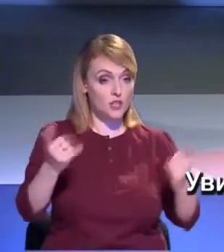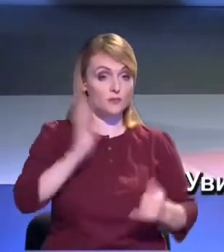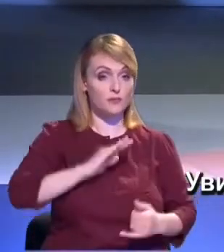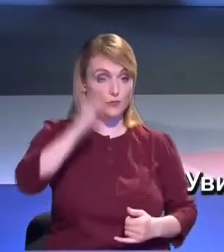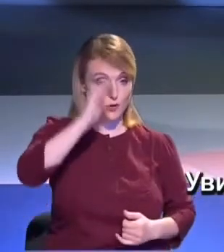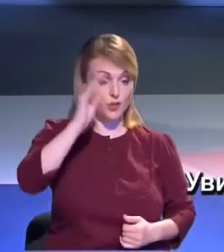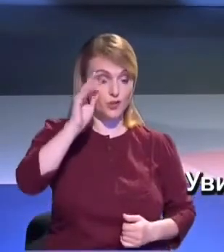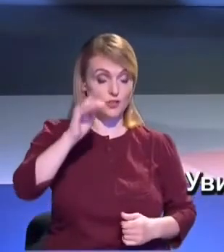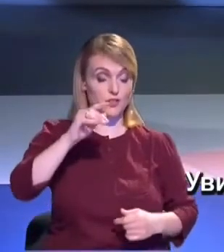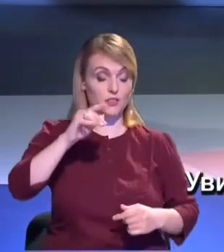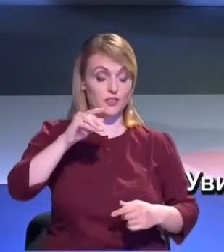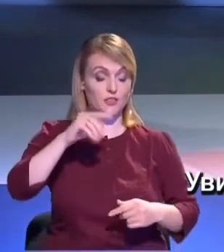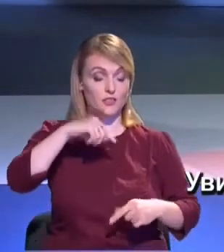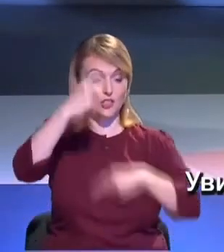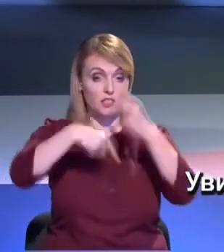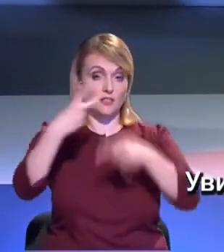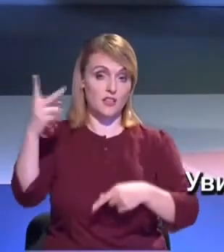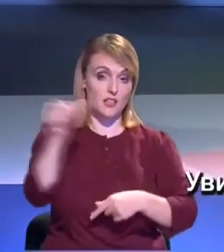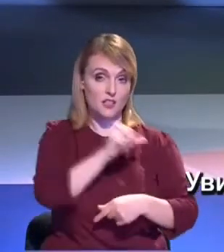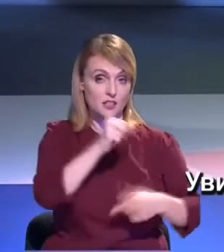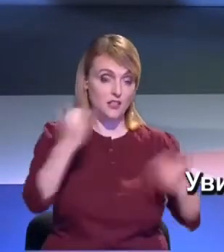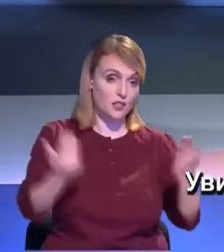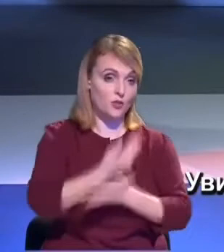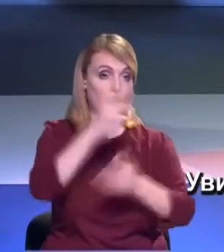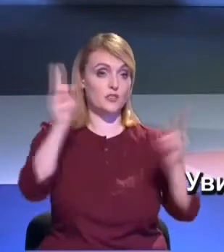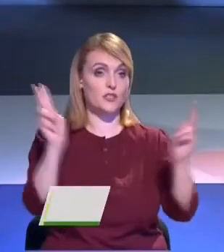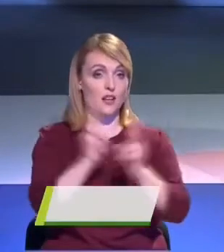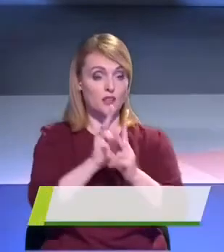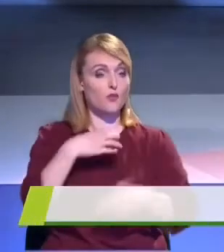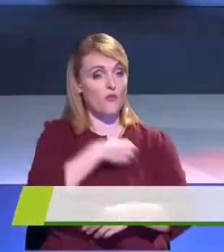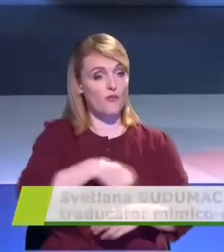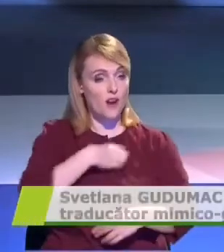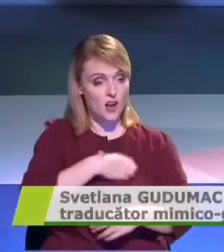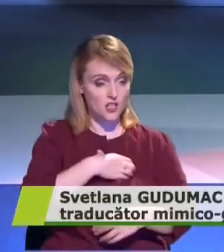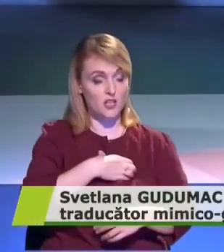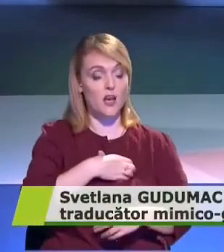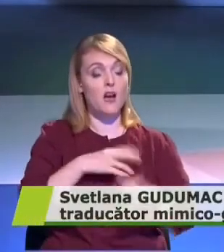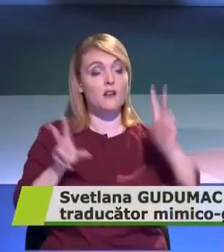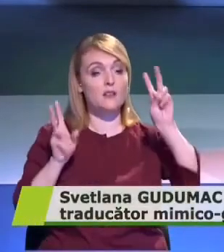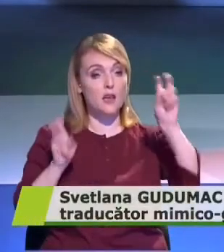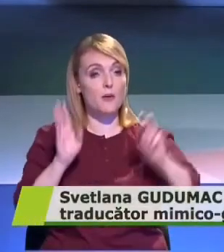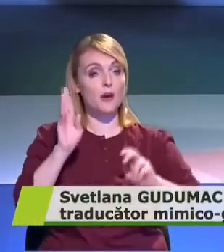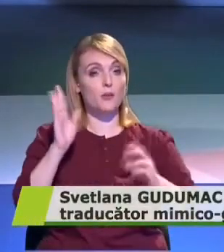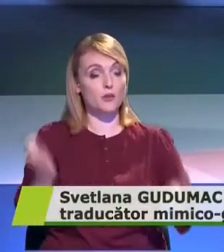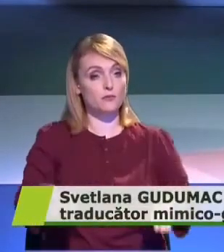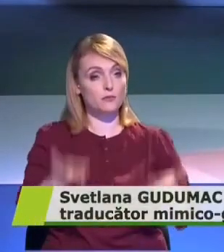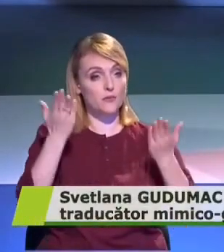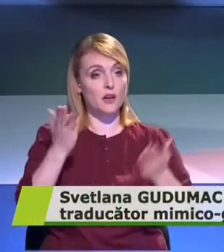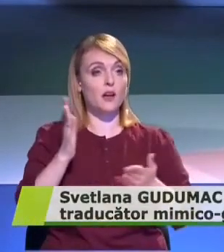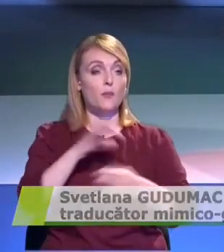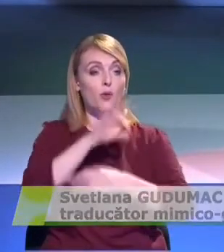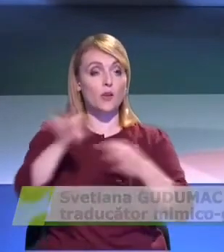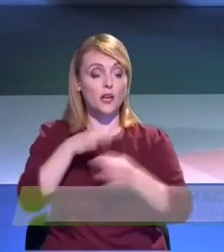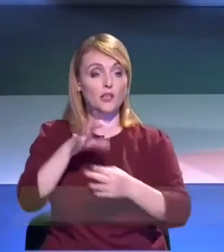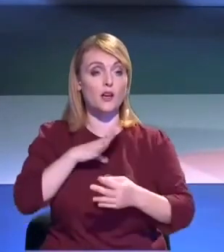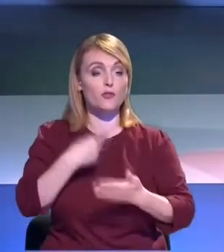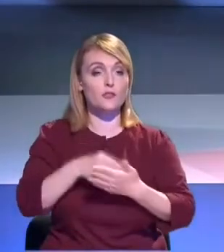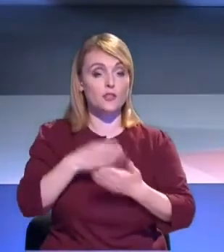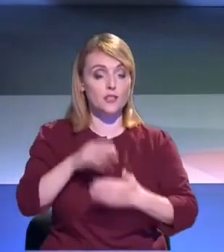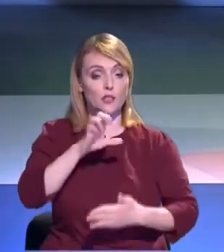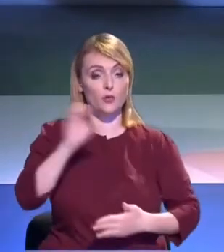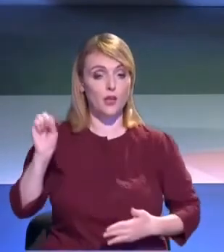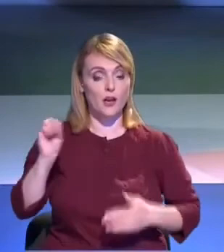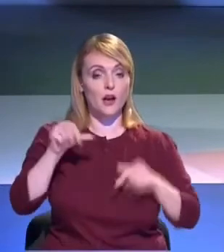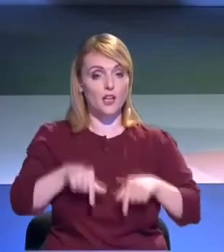revedem în două săptămâni cu noi subiecte importante ce reflectă proiectele sprijinite de Uniunea Europeană în Republica Moldova.